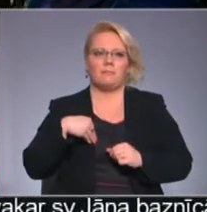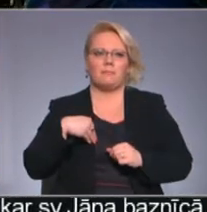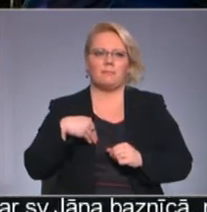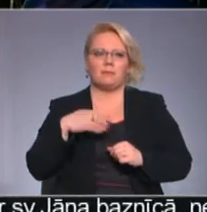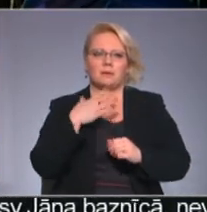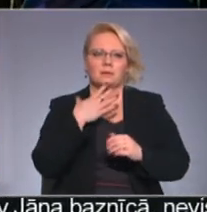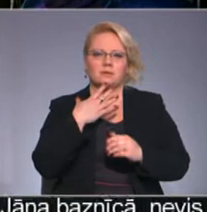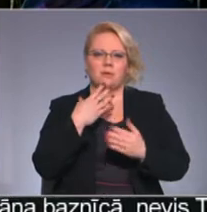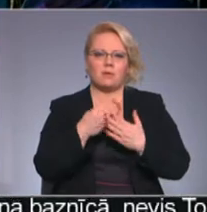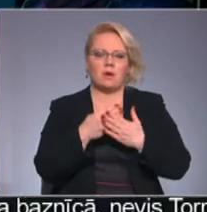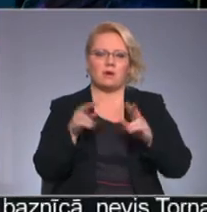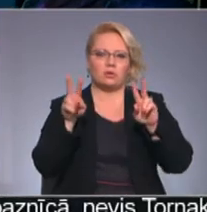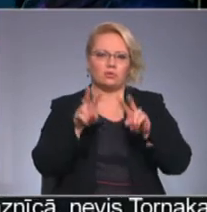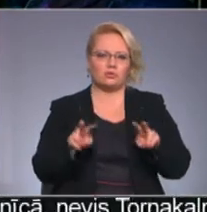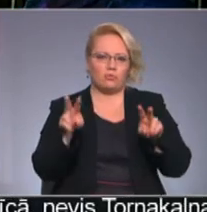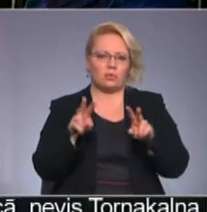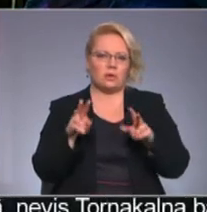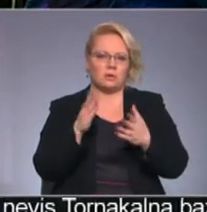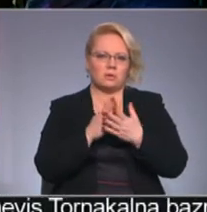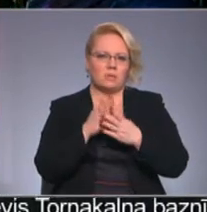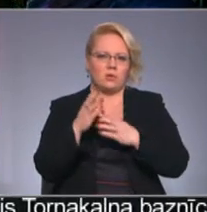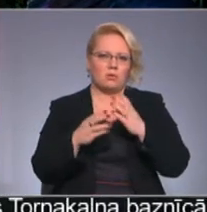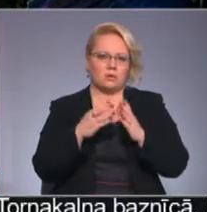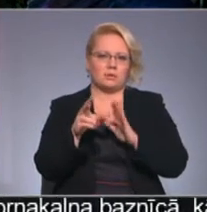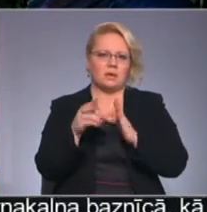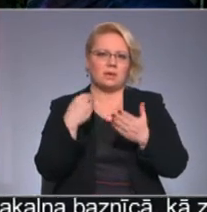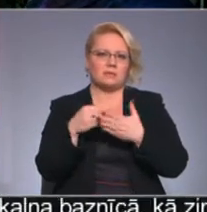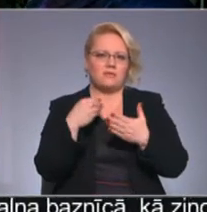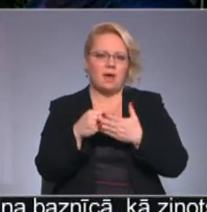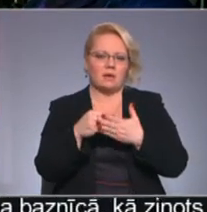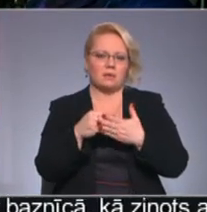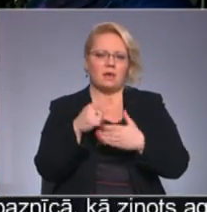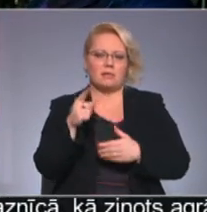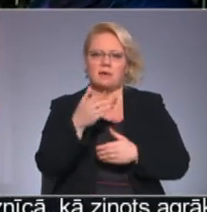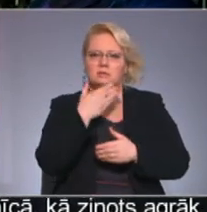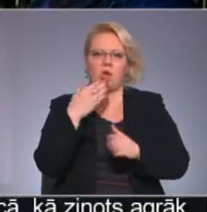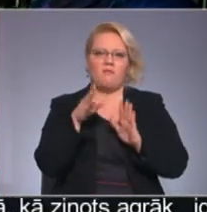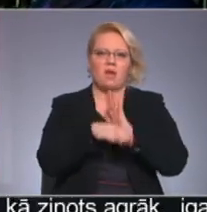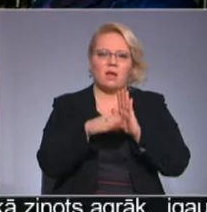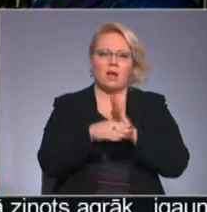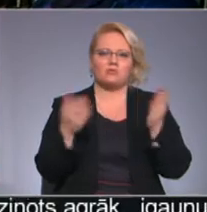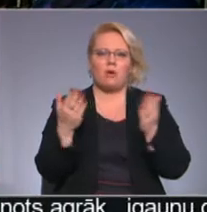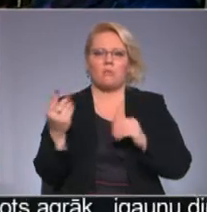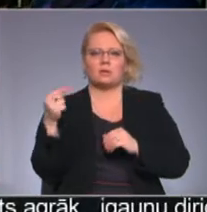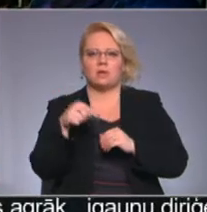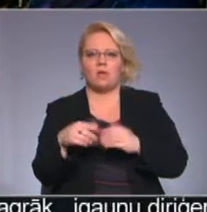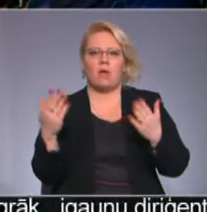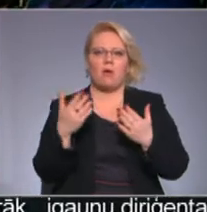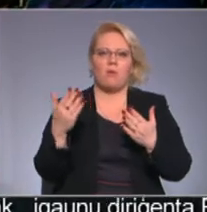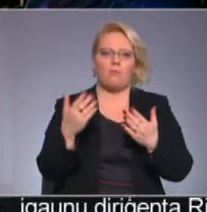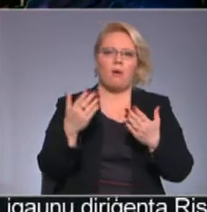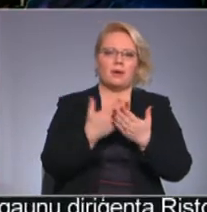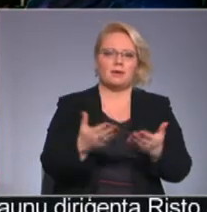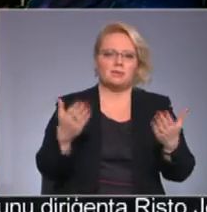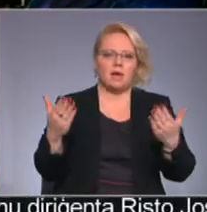savukārt žūrīja starptautis, žūrīja izvērtēt. Tas nav vienkārši, ka kaut ko atnāk, kaut ko izliek.